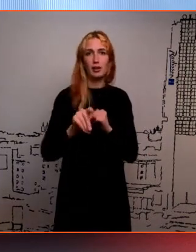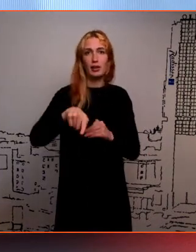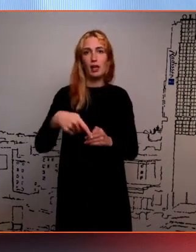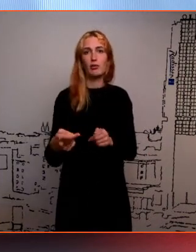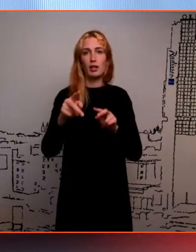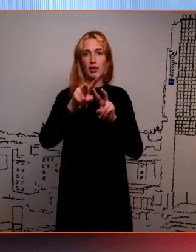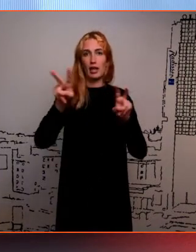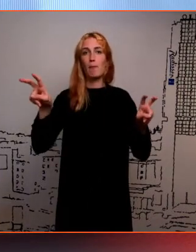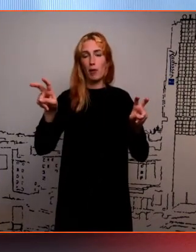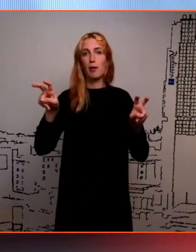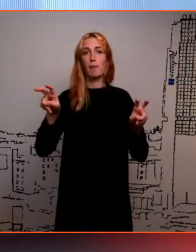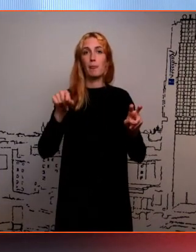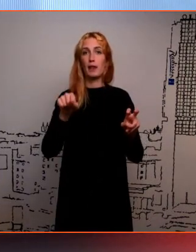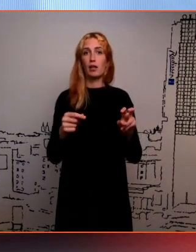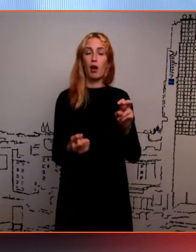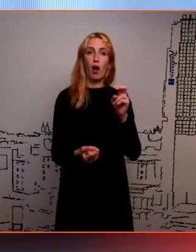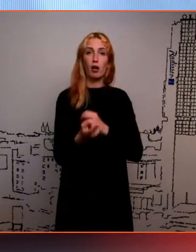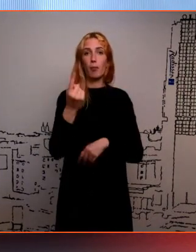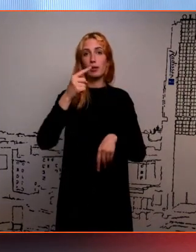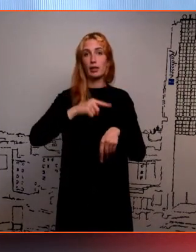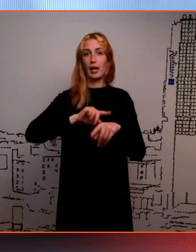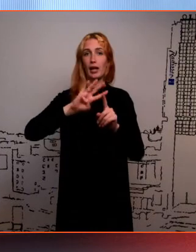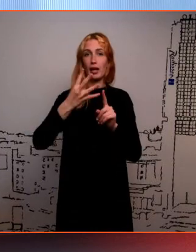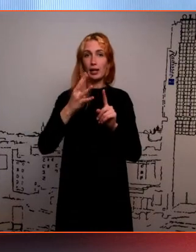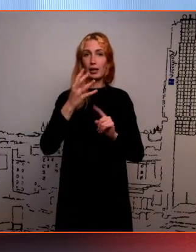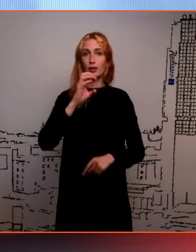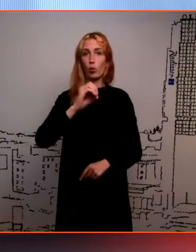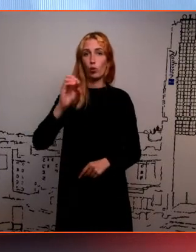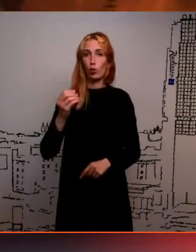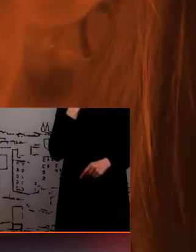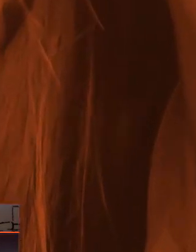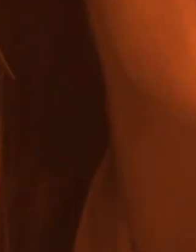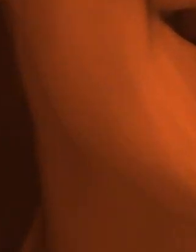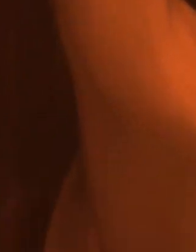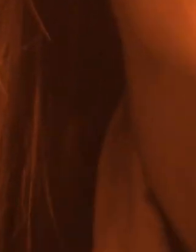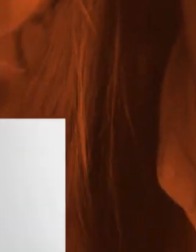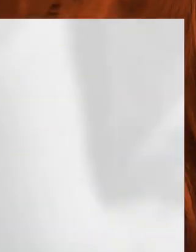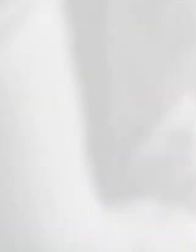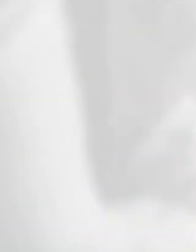teemablokki, mis algab meil kell 14.00, ehk 15 minuti pärast.